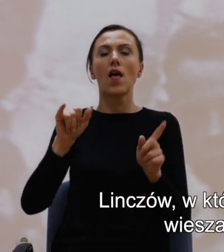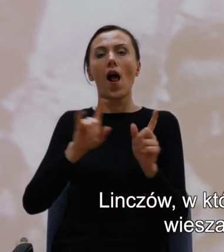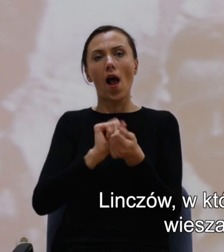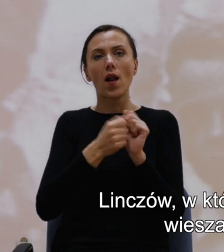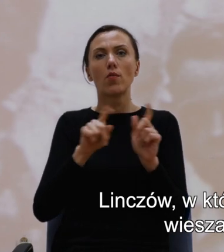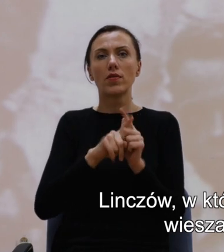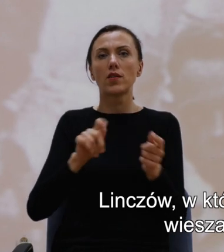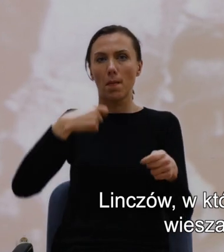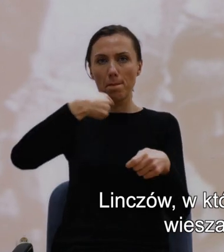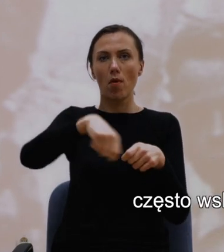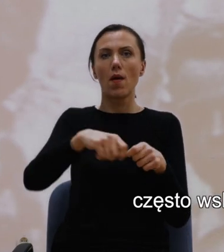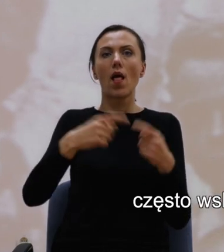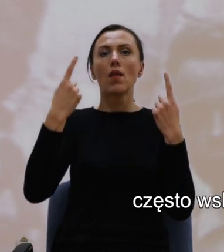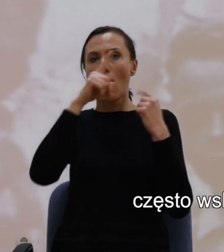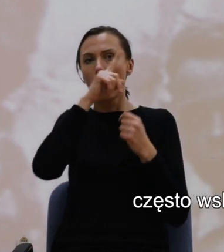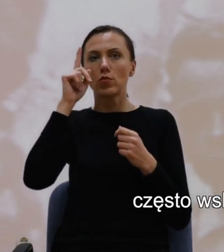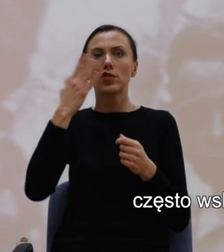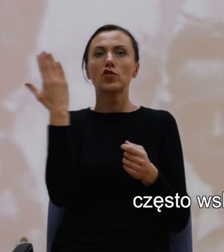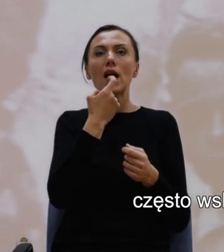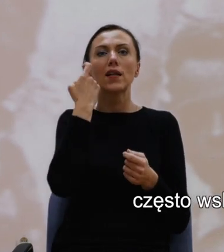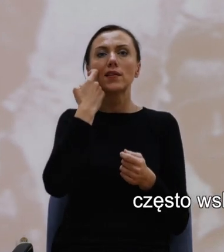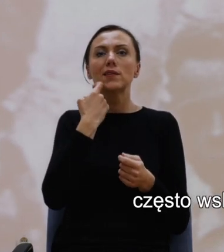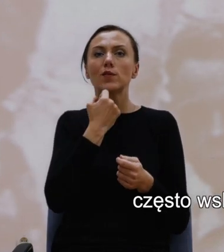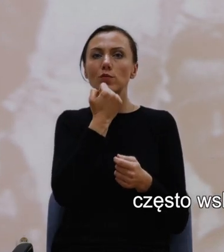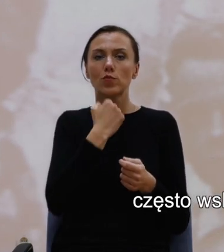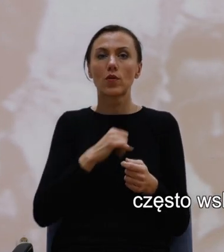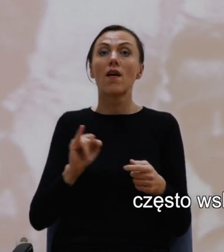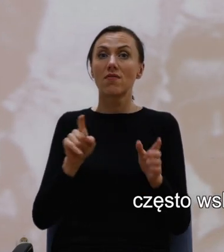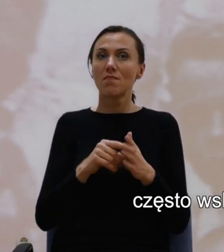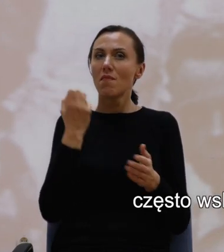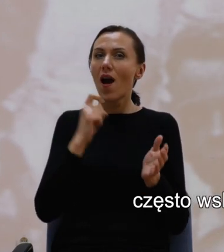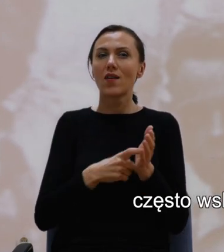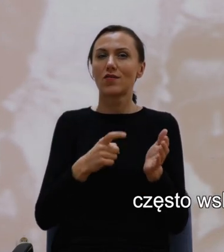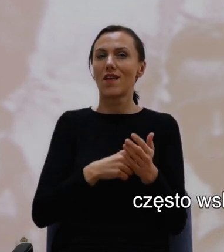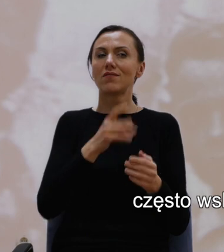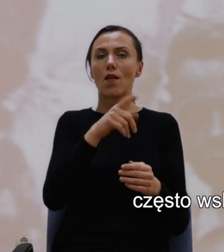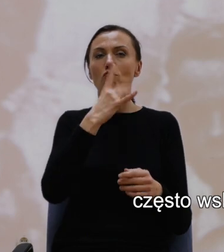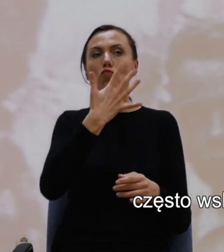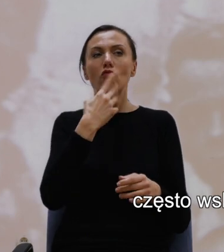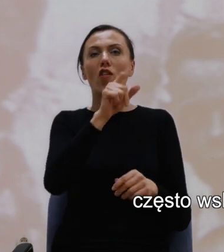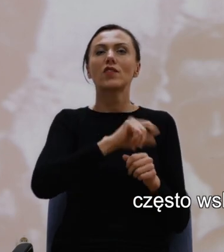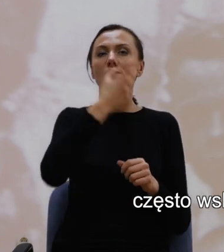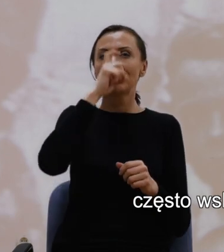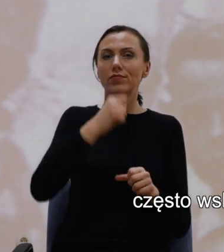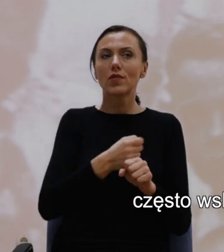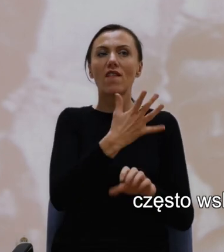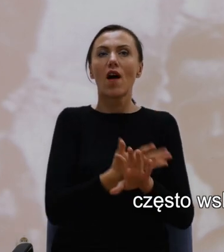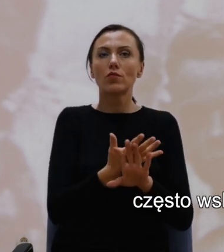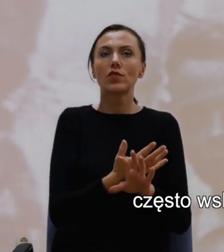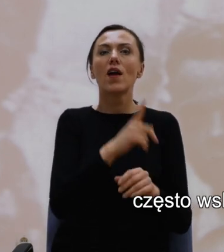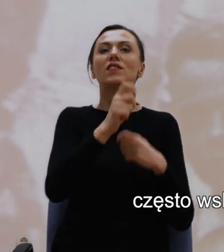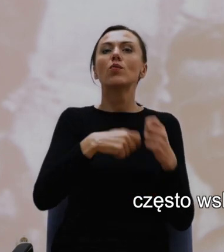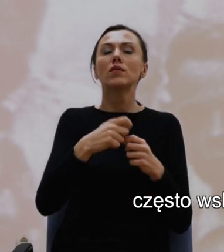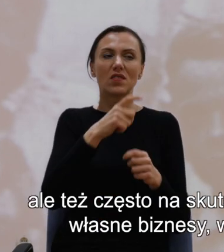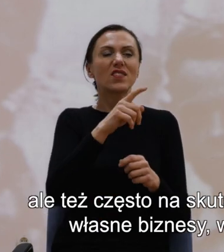czarnoskóre. Często na skutek fałszywych oskarżeń związanych z napaścią na białe